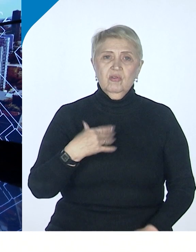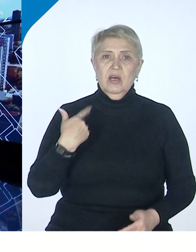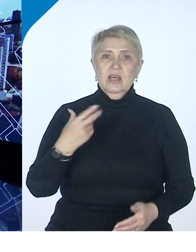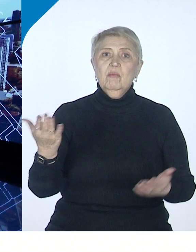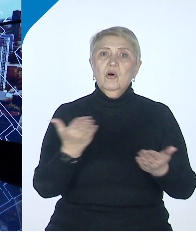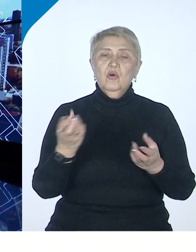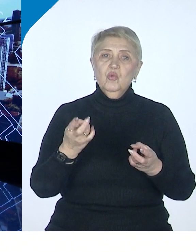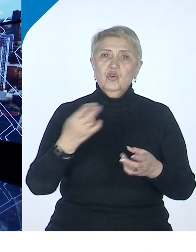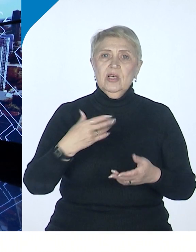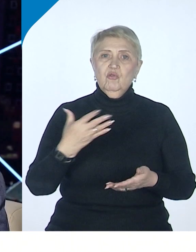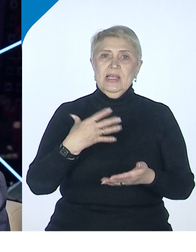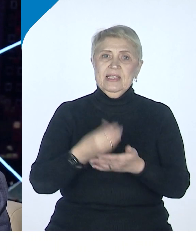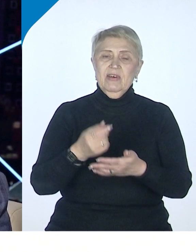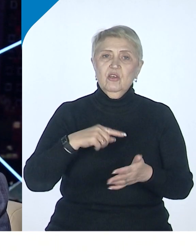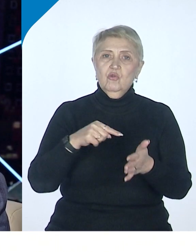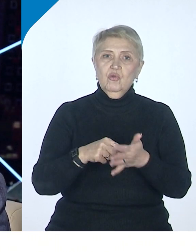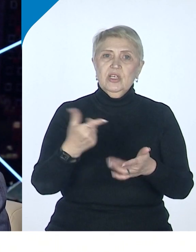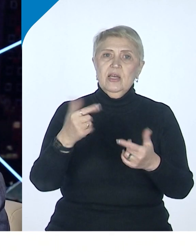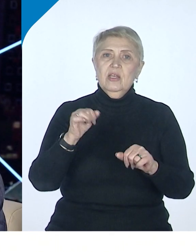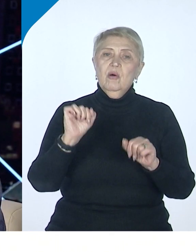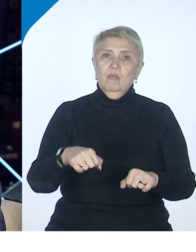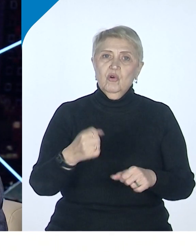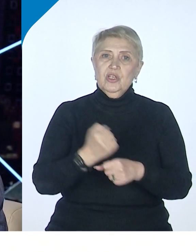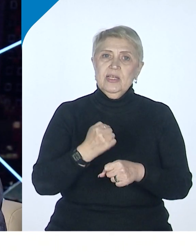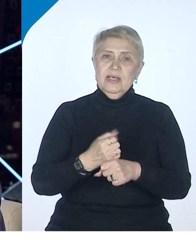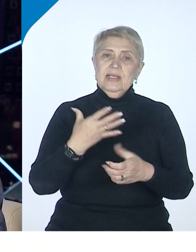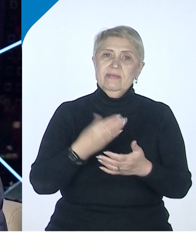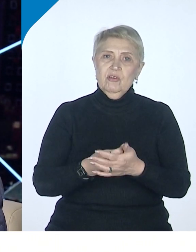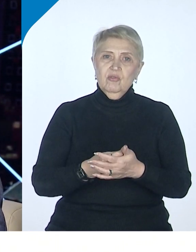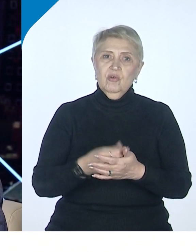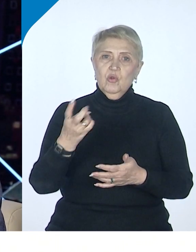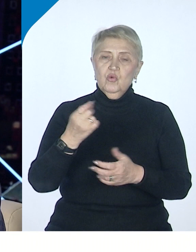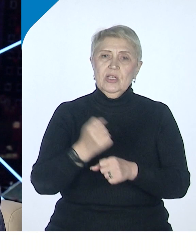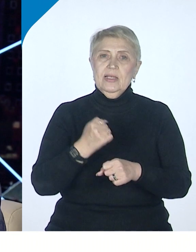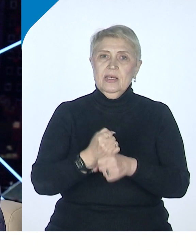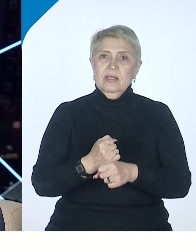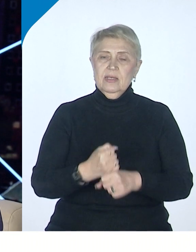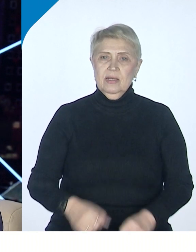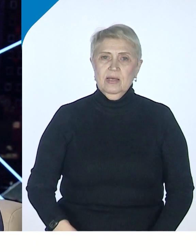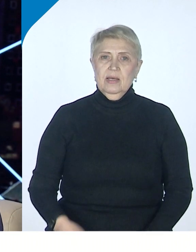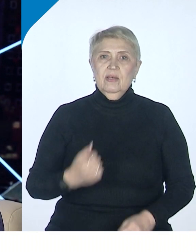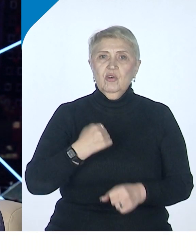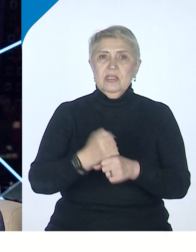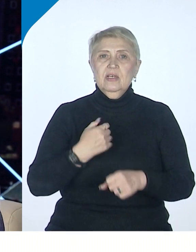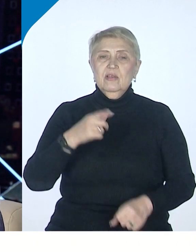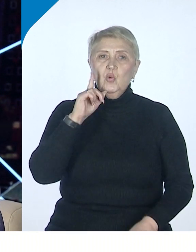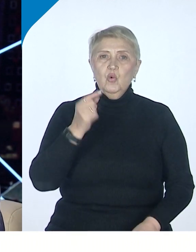где можно что-то делать, делать максимально рационально и максимально удобно для себя.